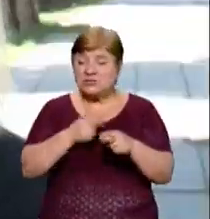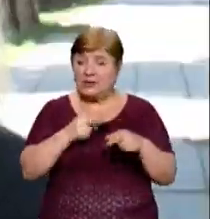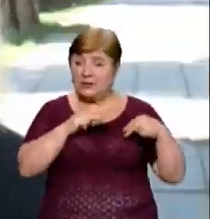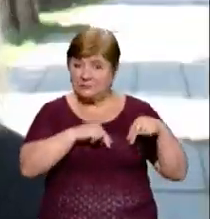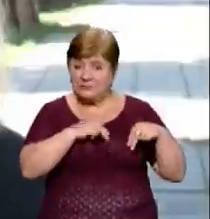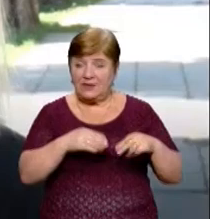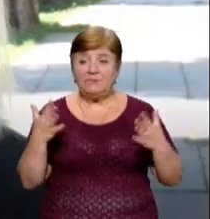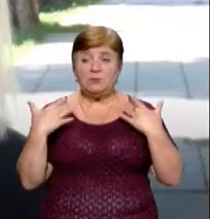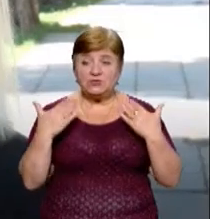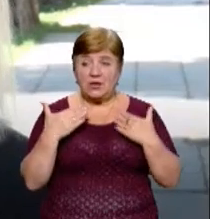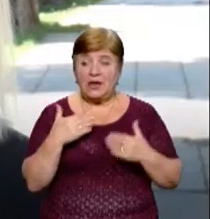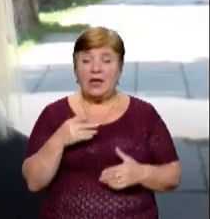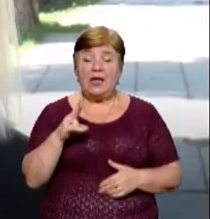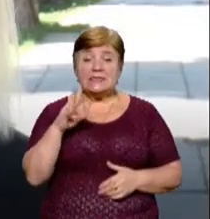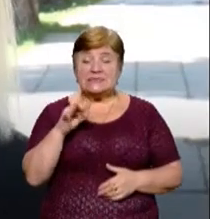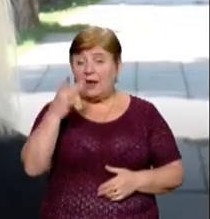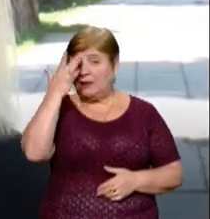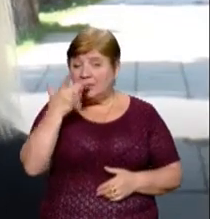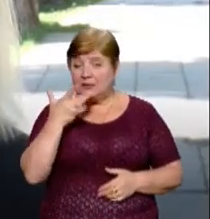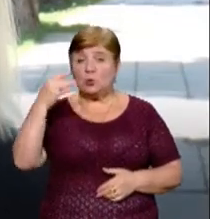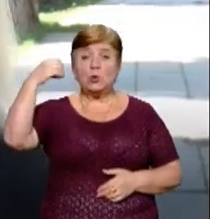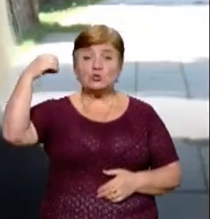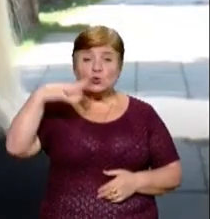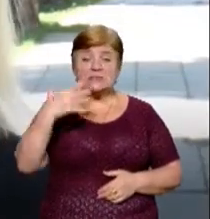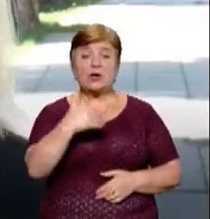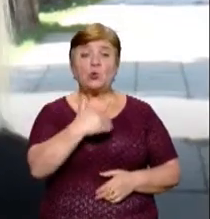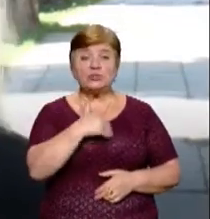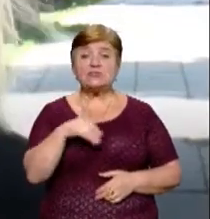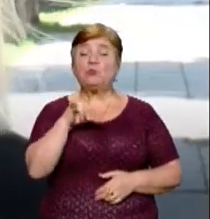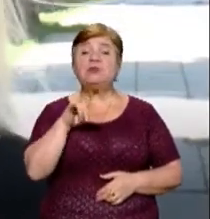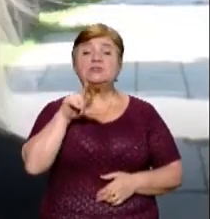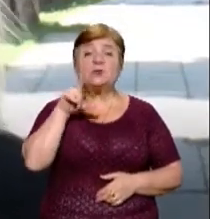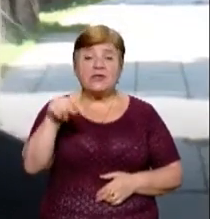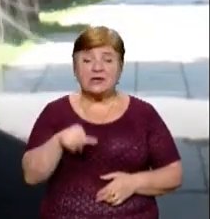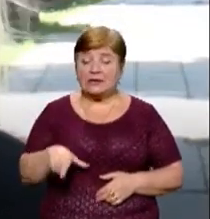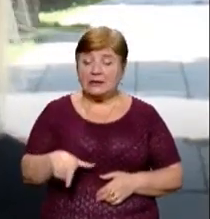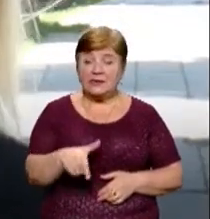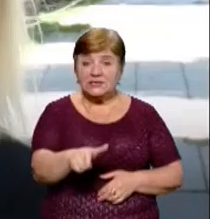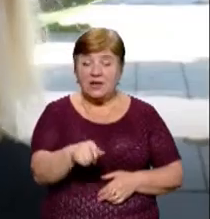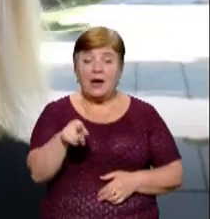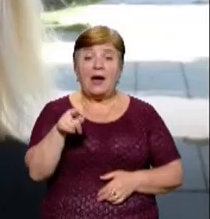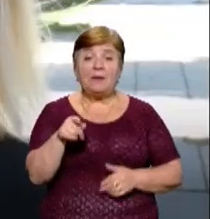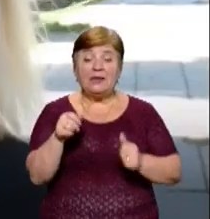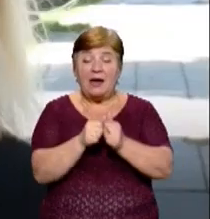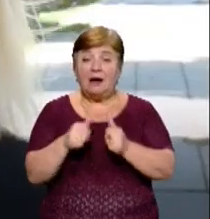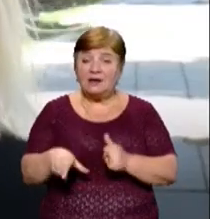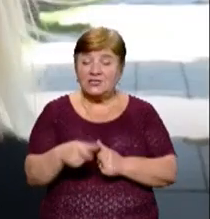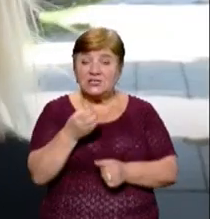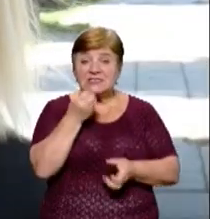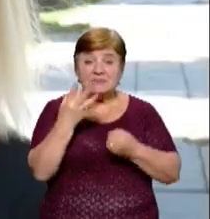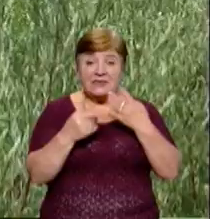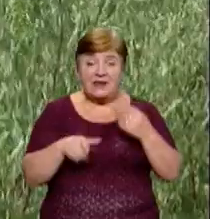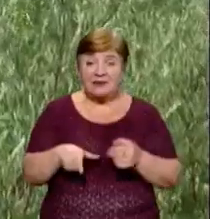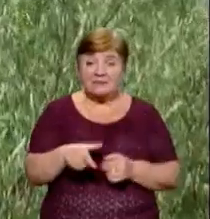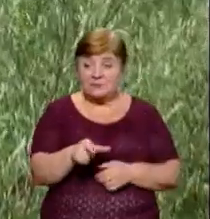відпочивати. Це ж ніби літо, сонце, хочеться кудись піти на річку, а біля річки цвіте амброзія. І все, ніякої